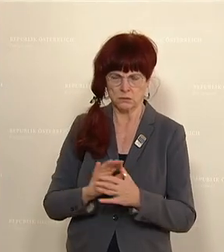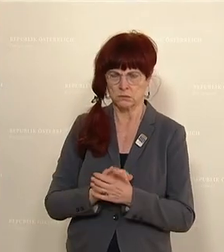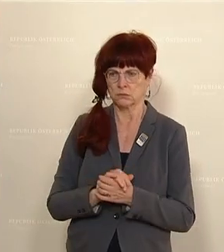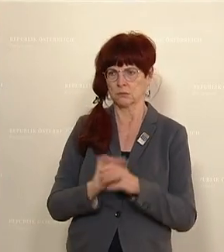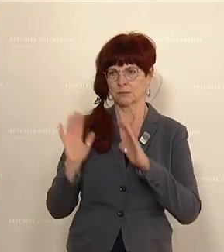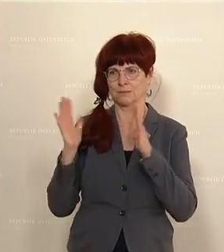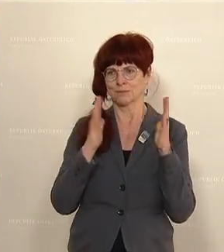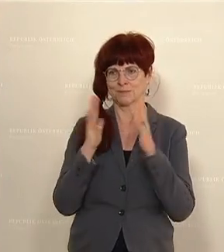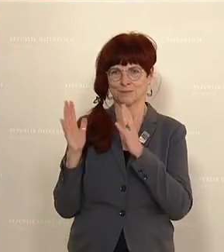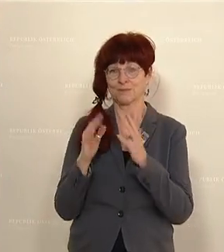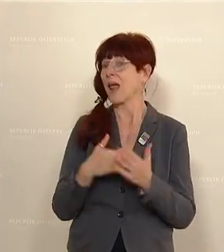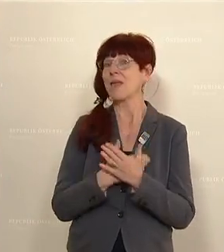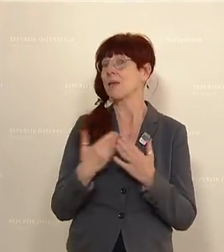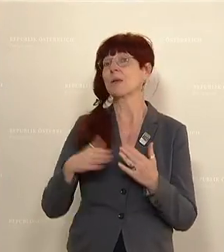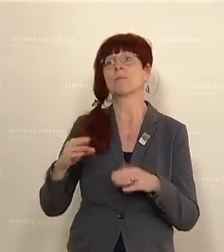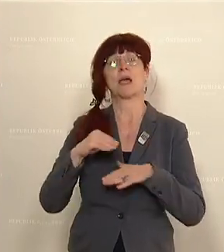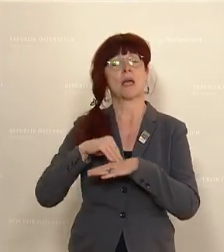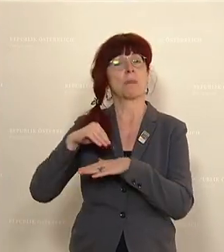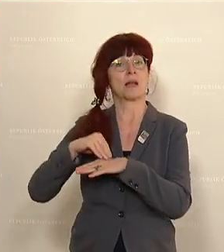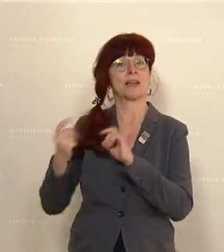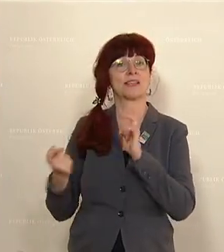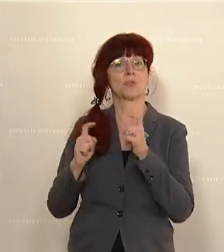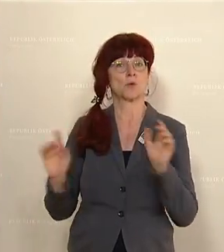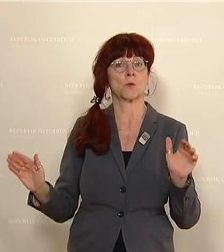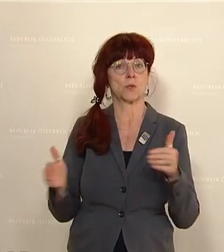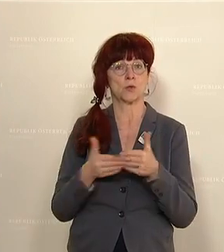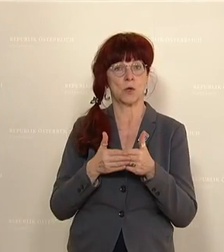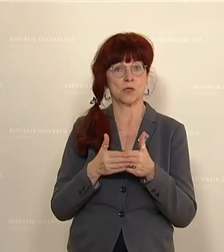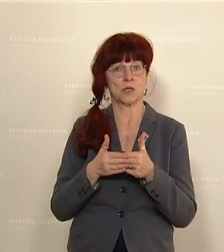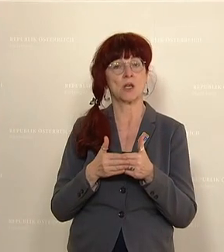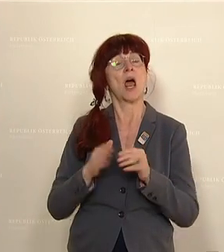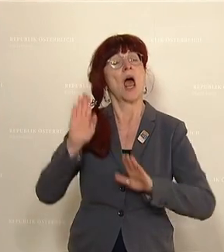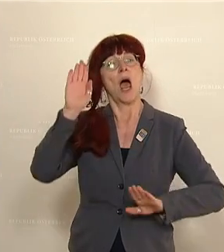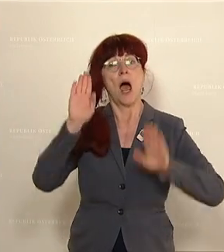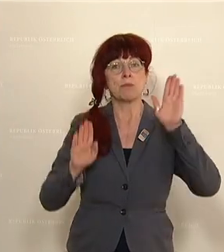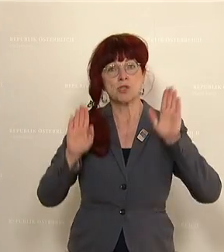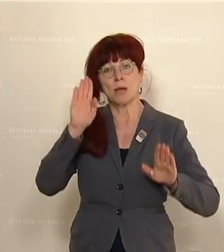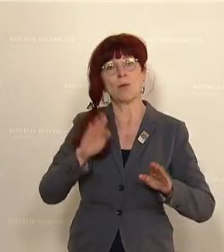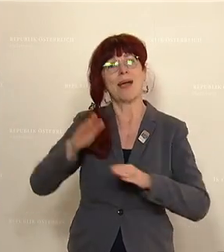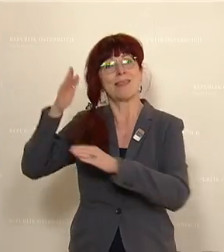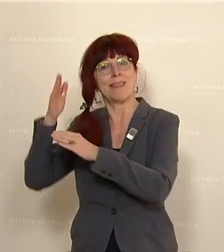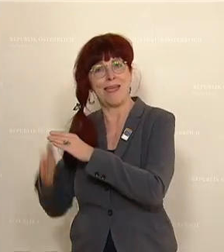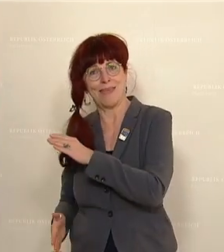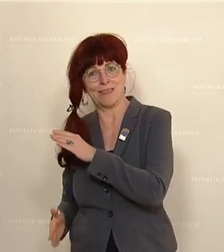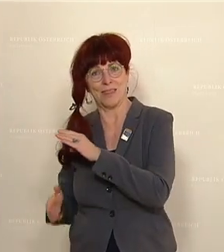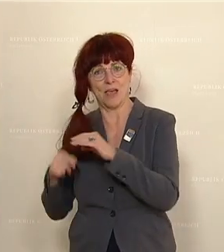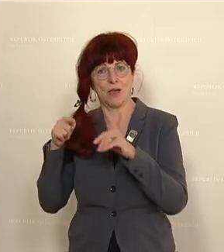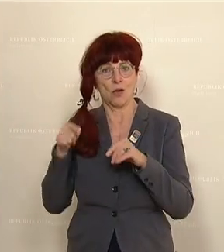Zu Wort ist niemand mehr gemeldet, die Debatte ist geschlossen. Wir verlegen die Abstimmung wieder an das Ende